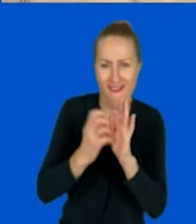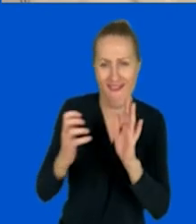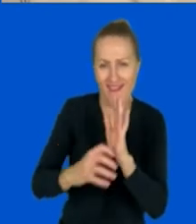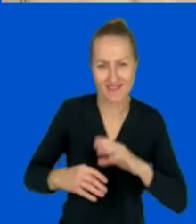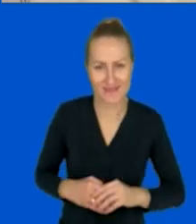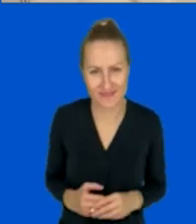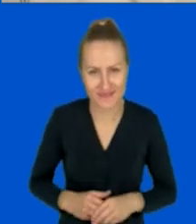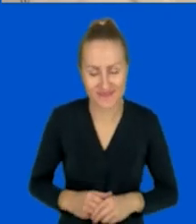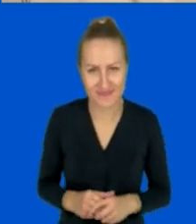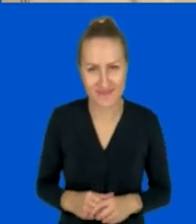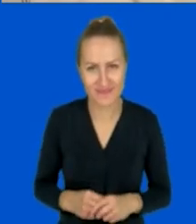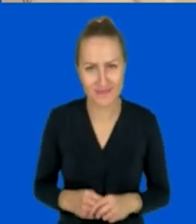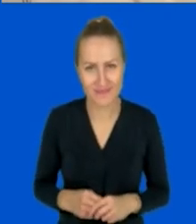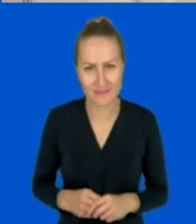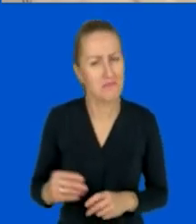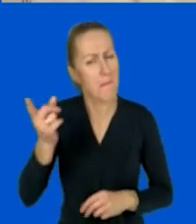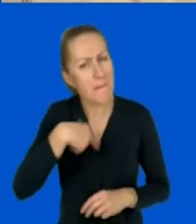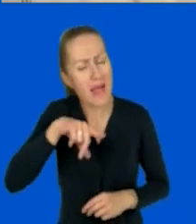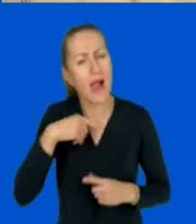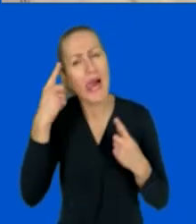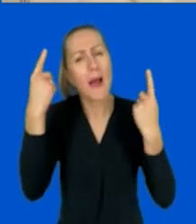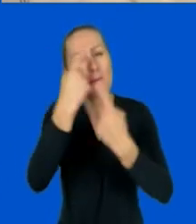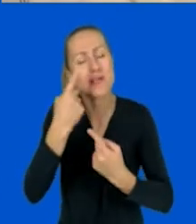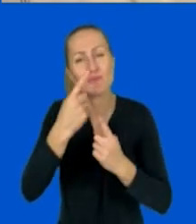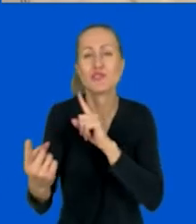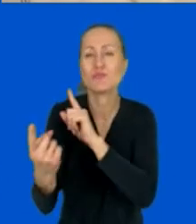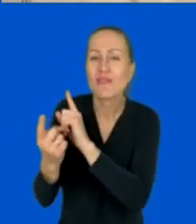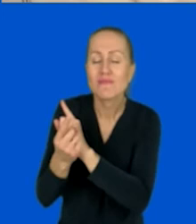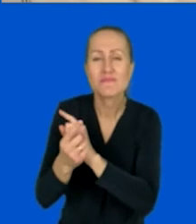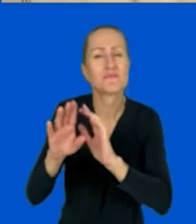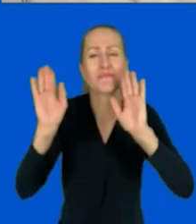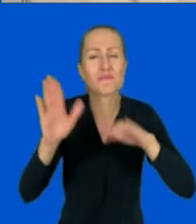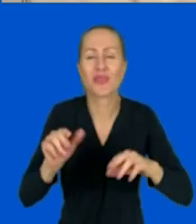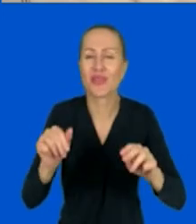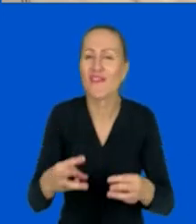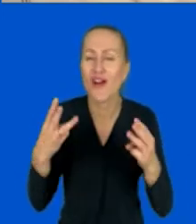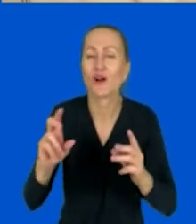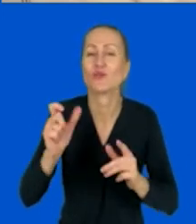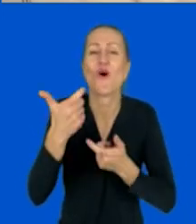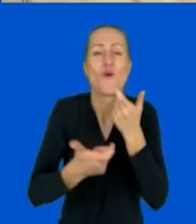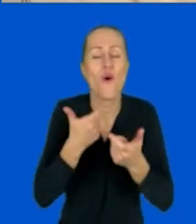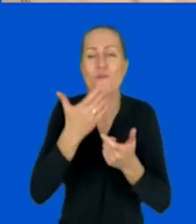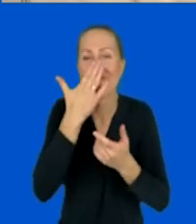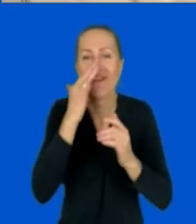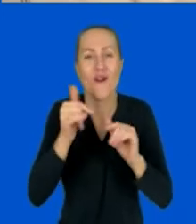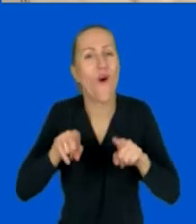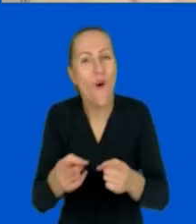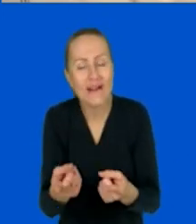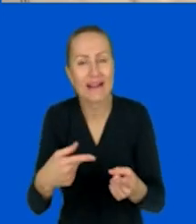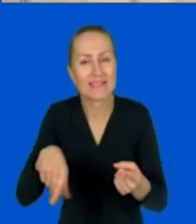No i teraz jak myślimy o tych spotkaniach, niezależnie od tego, po co je organizujemy, podstawowym